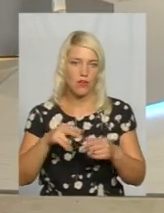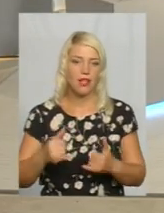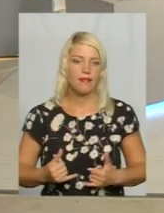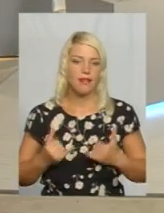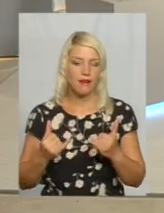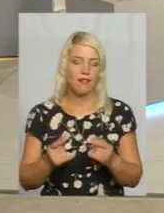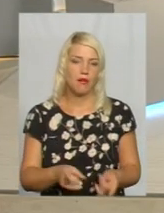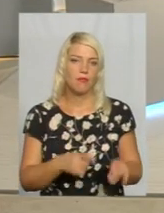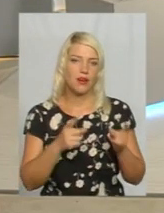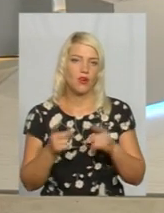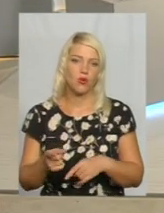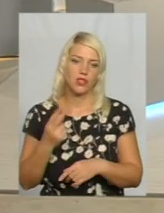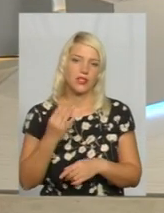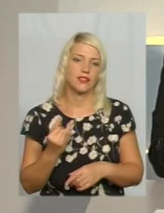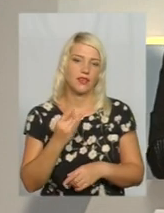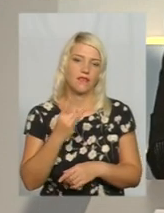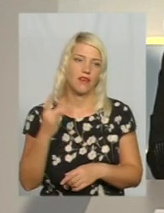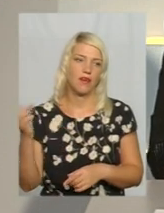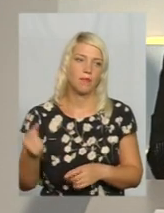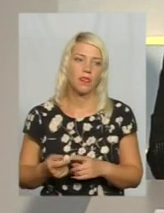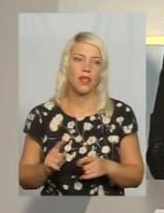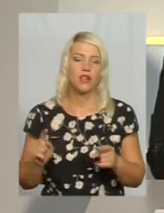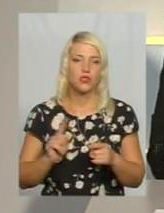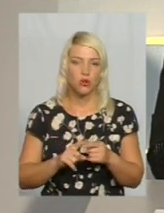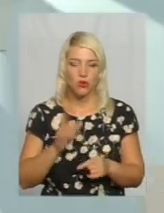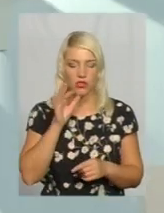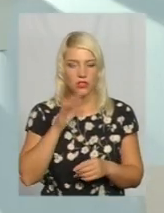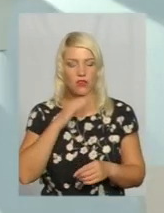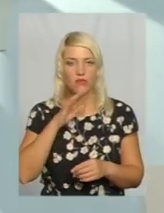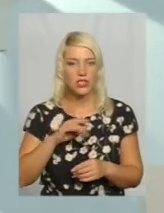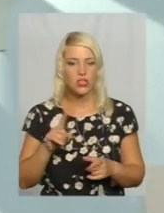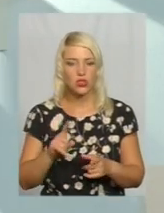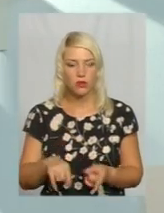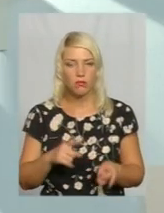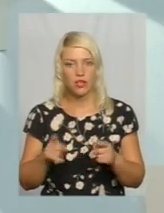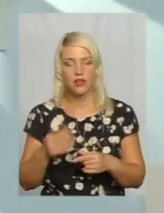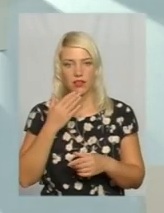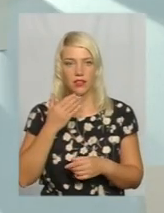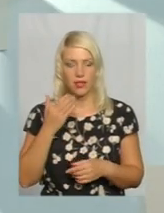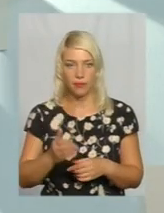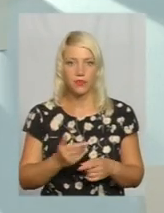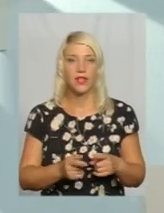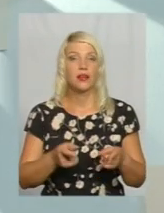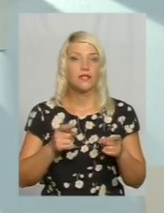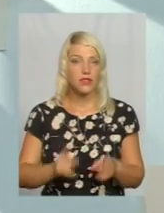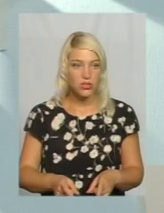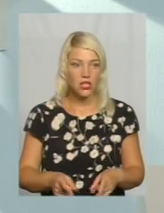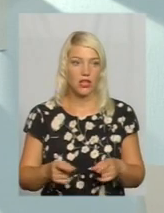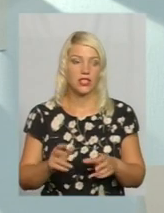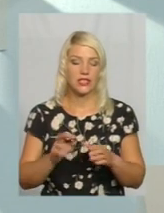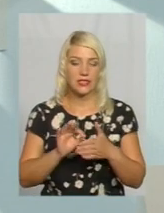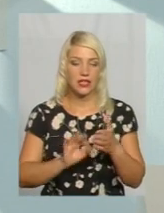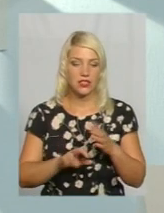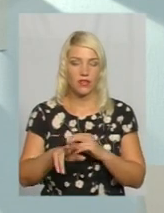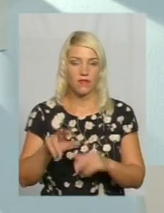Але цього часу вистачило взагалі, щоб визначити оці слабкі місця? Звичайно, тобто одразу виключення